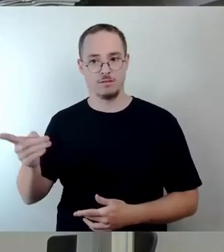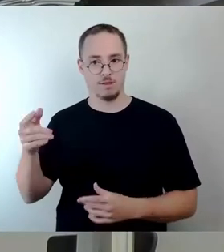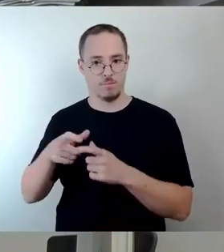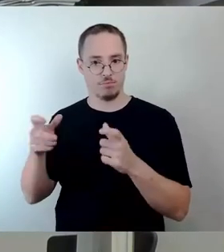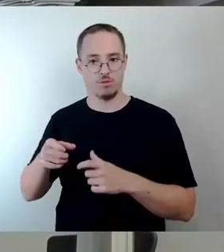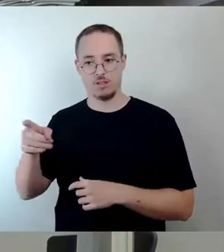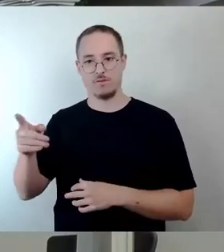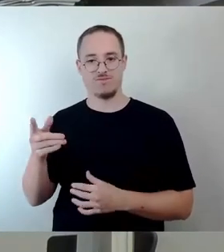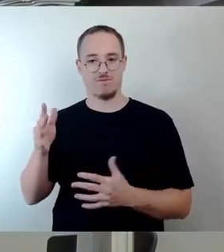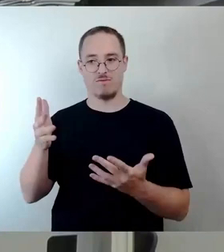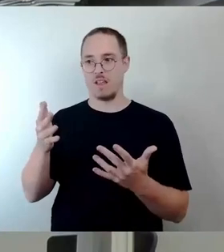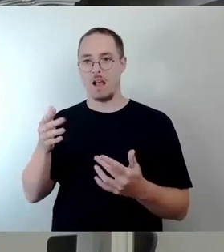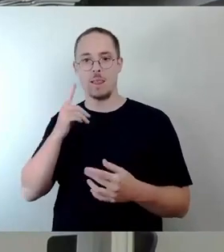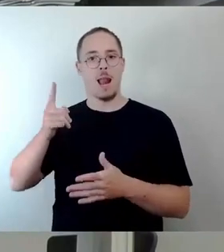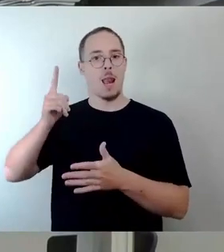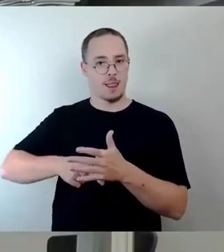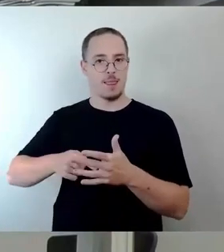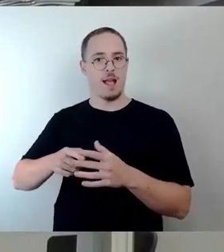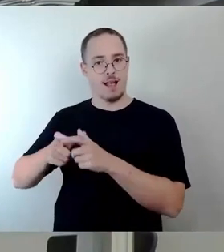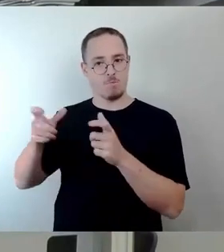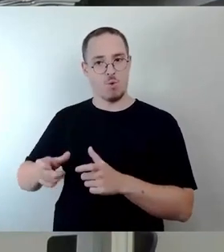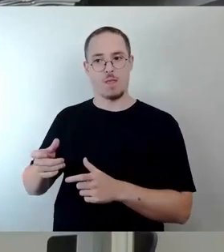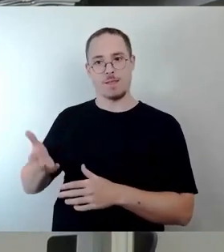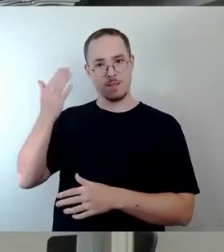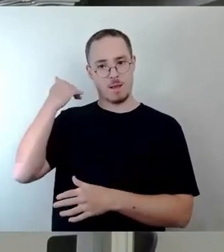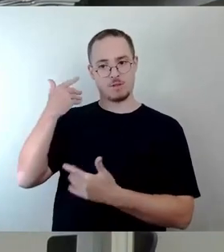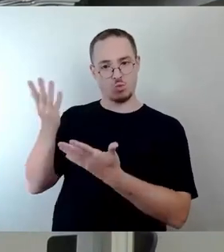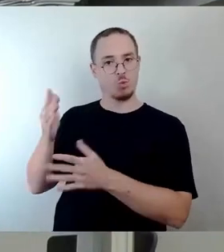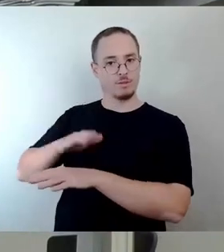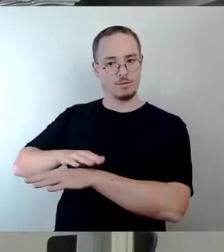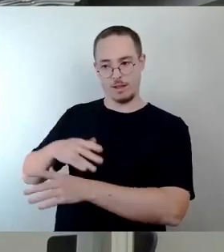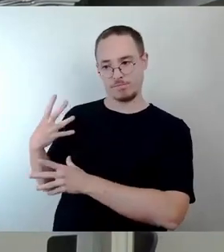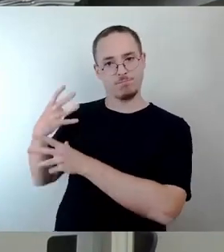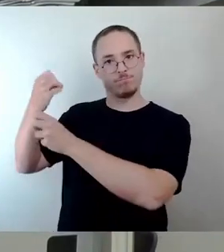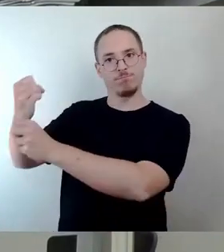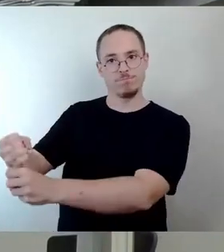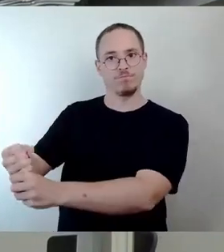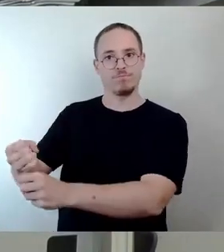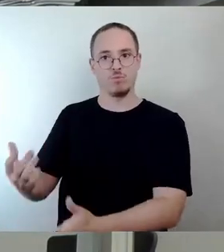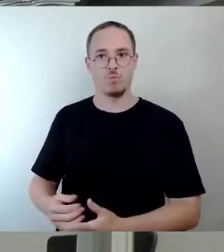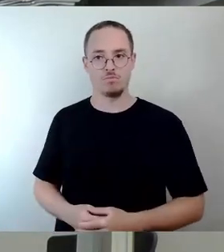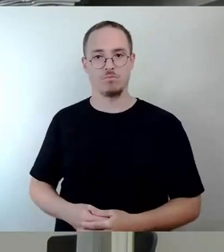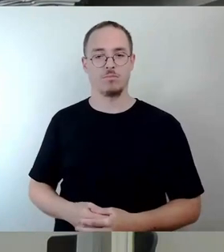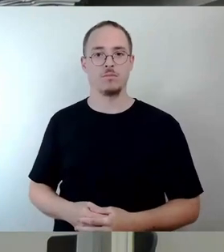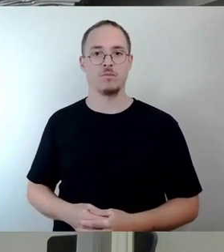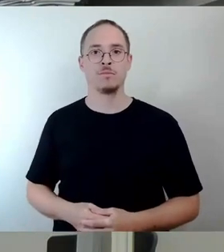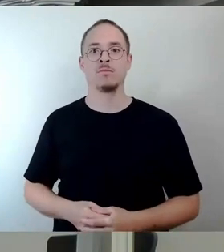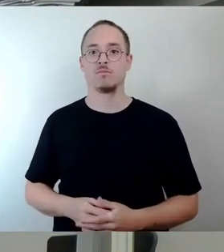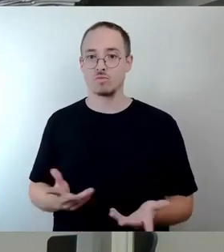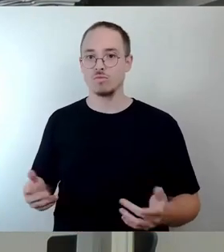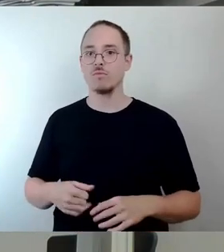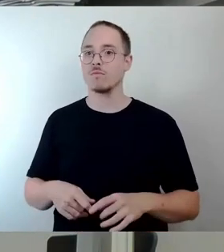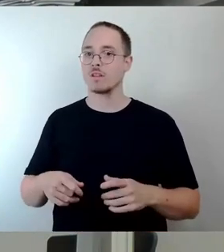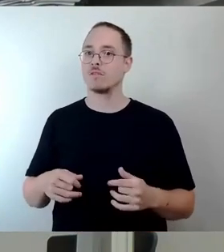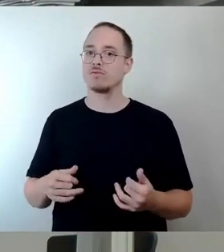dieser Zeit noch haben. Sie haben den Denkmalschutzstatus hervorgehoben und das Landesamt ist ihm dann gefolgt. Und Denkmalschutz ist ein dynamischer Prozess.